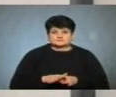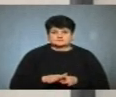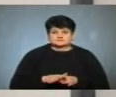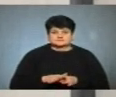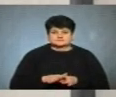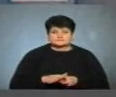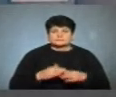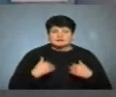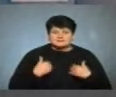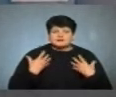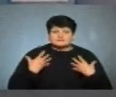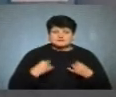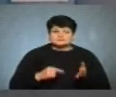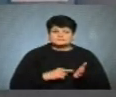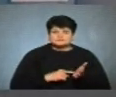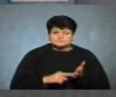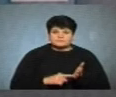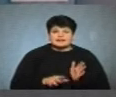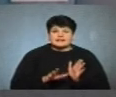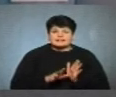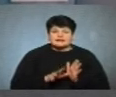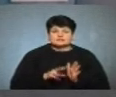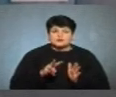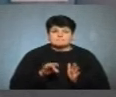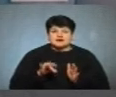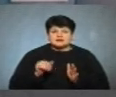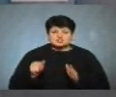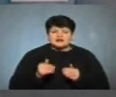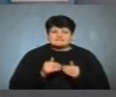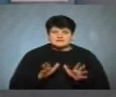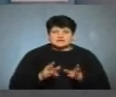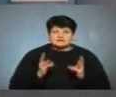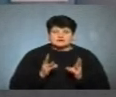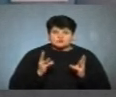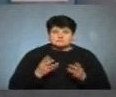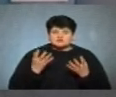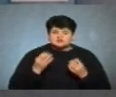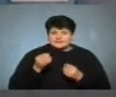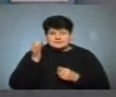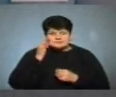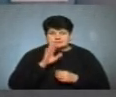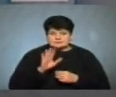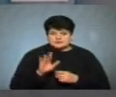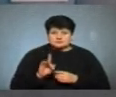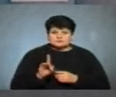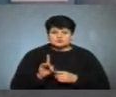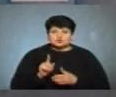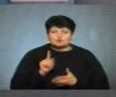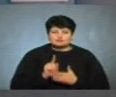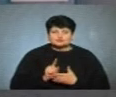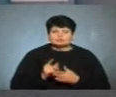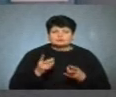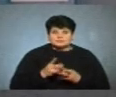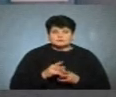Ну, ми вже наголосили на тому, що електромережа, відкритий вогонь. Також ми ще не згадали, що обов'язково